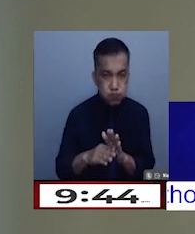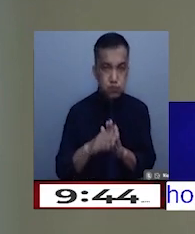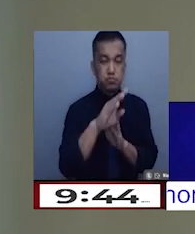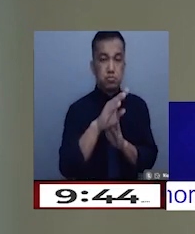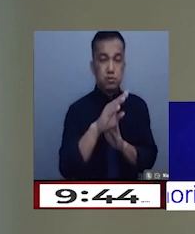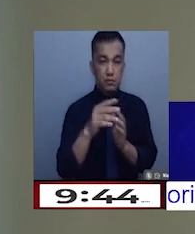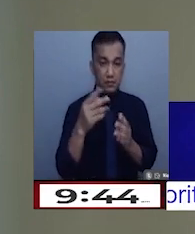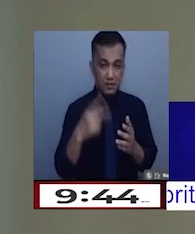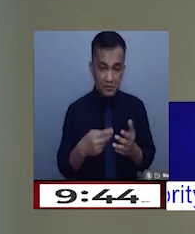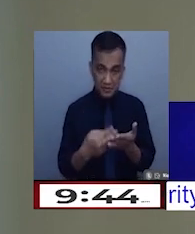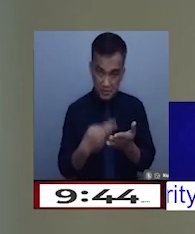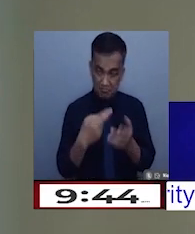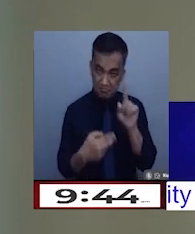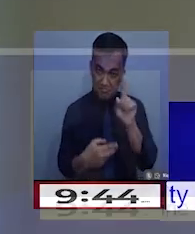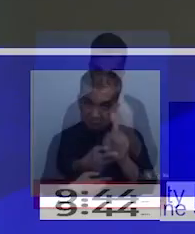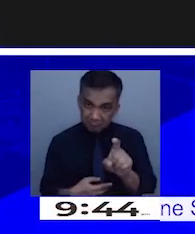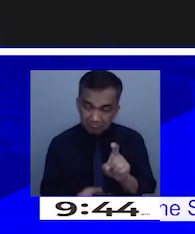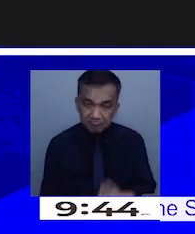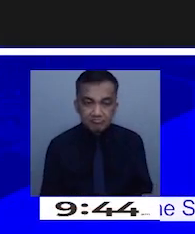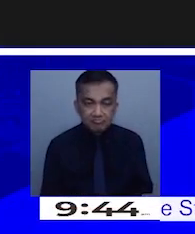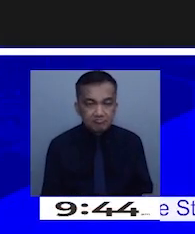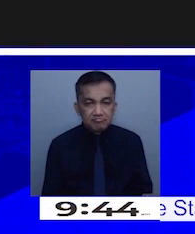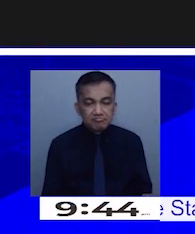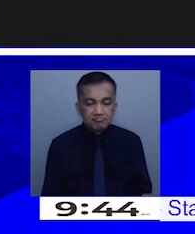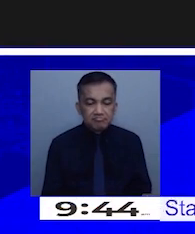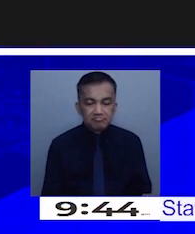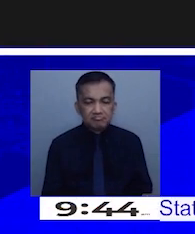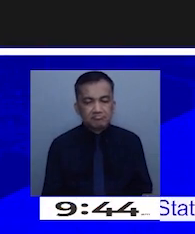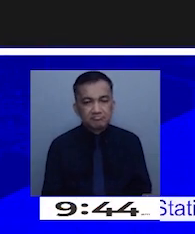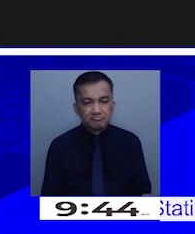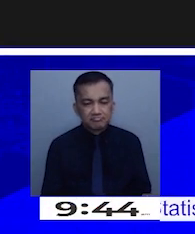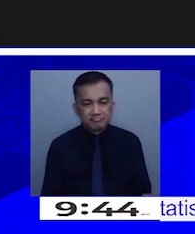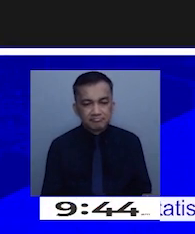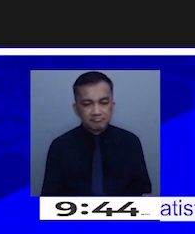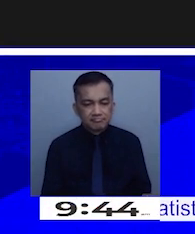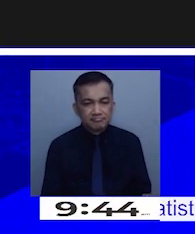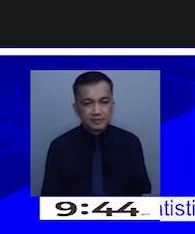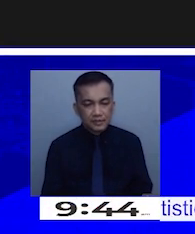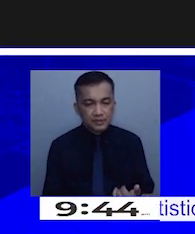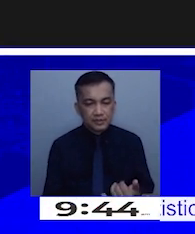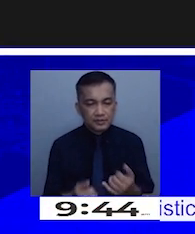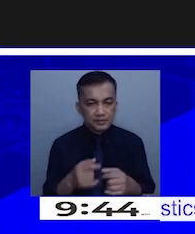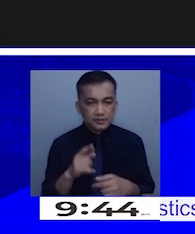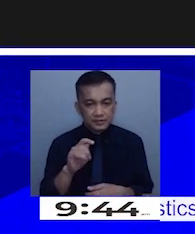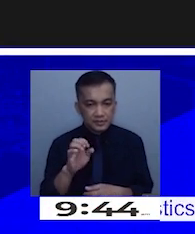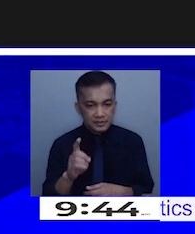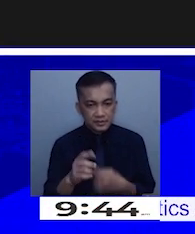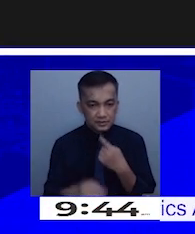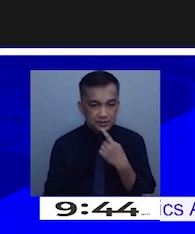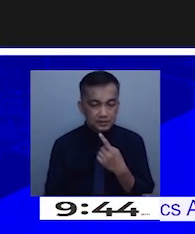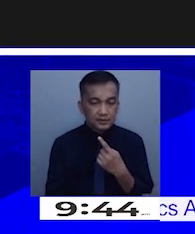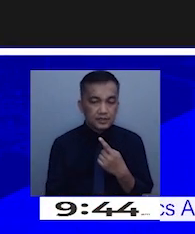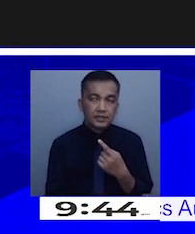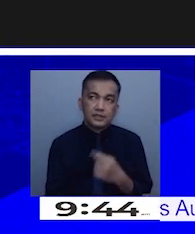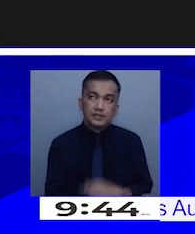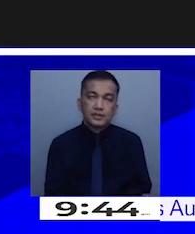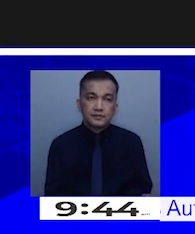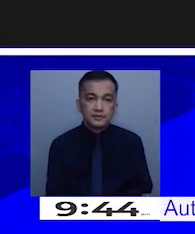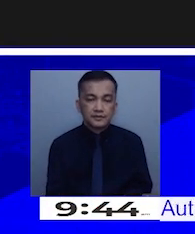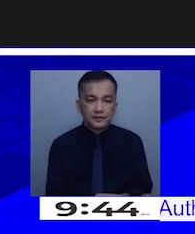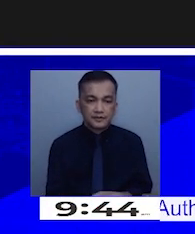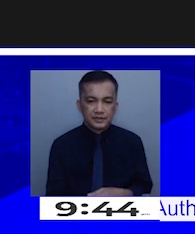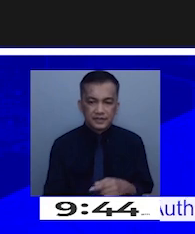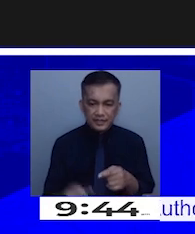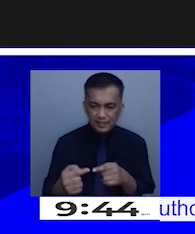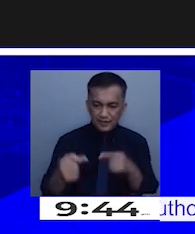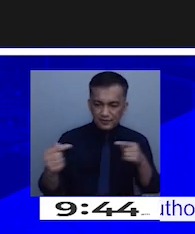presyo ng bigas? Sa ngayon, Ted, as I've said, ito yung mga counterfactual